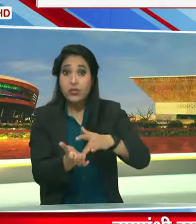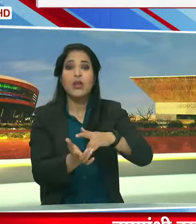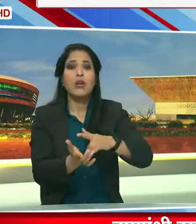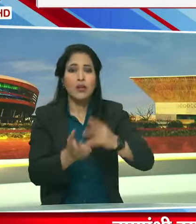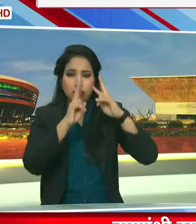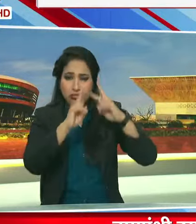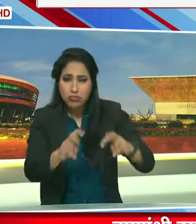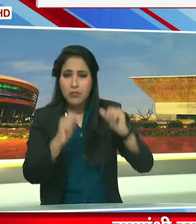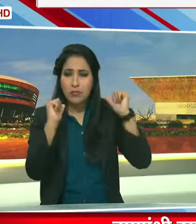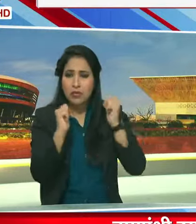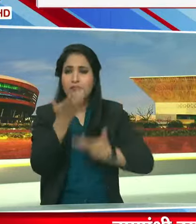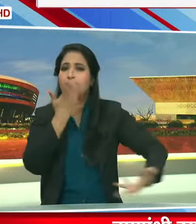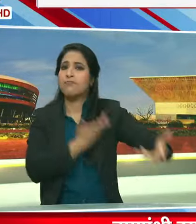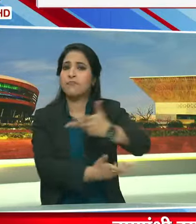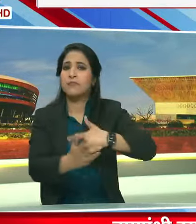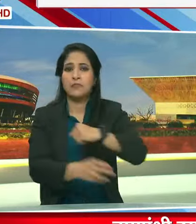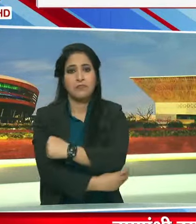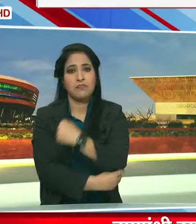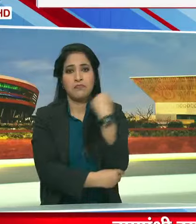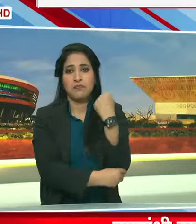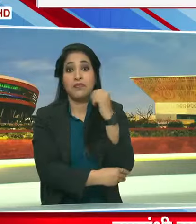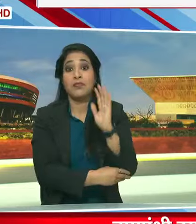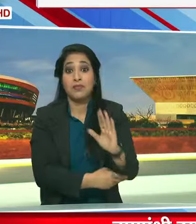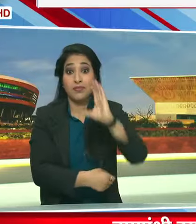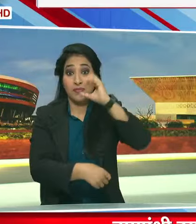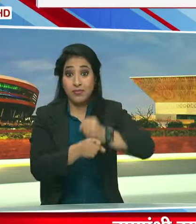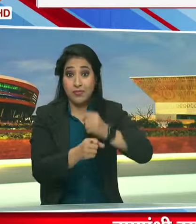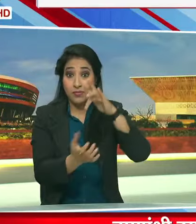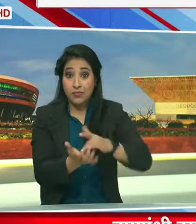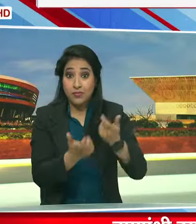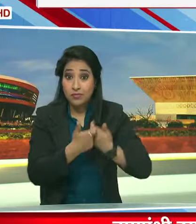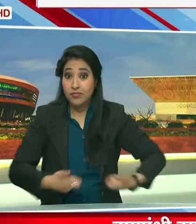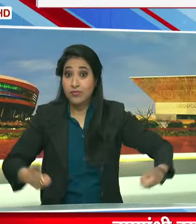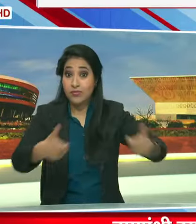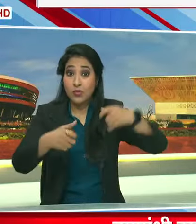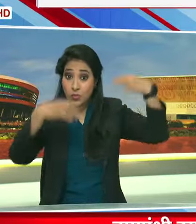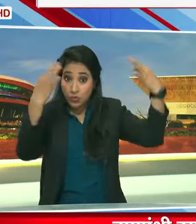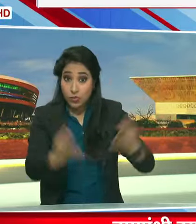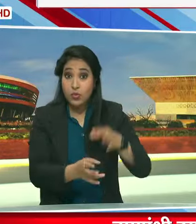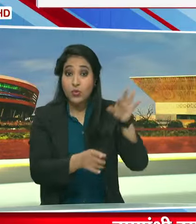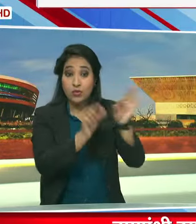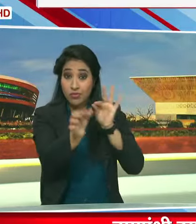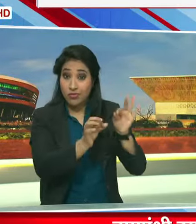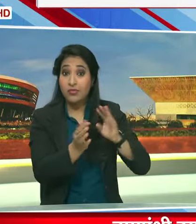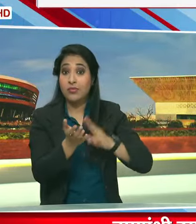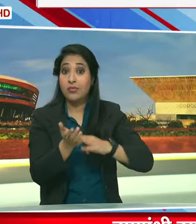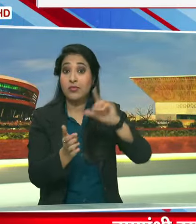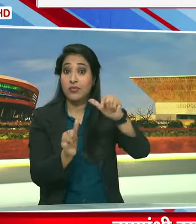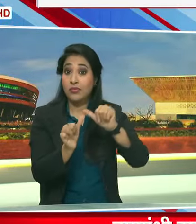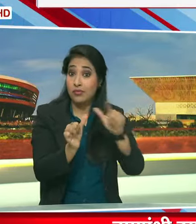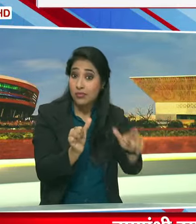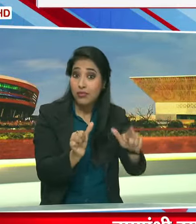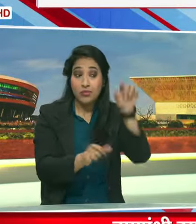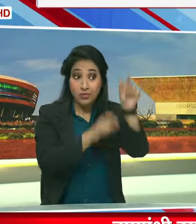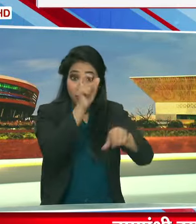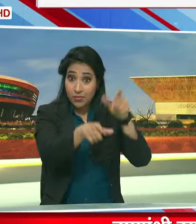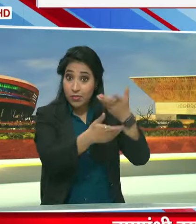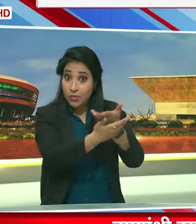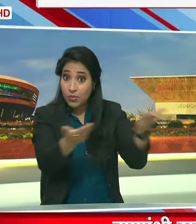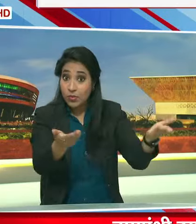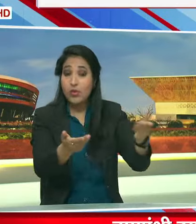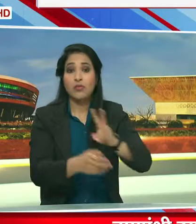समीक्षा बैठक की अध्यक्ष्टा 36 गड़ विदान सबा के नव निर्वाचित विधायकों के